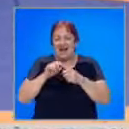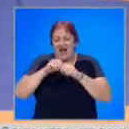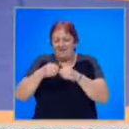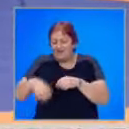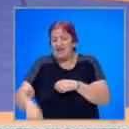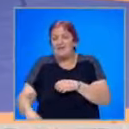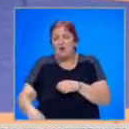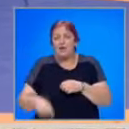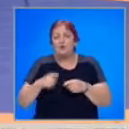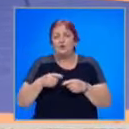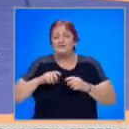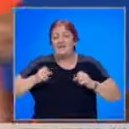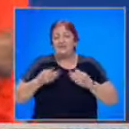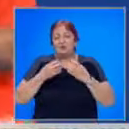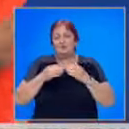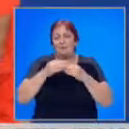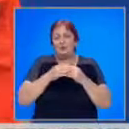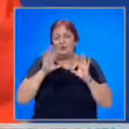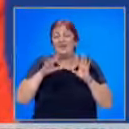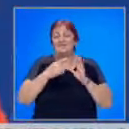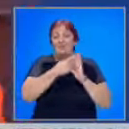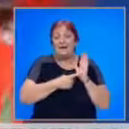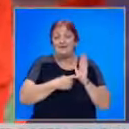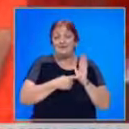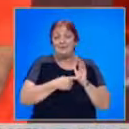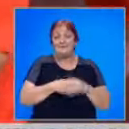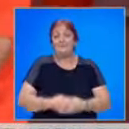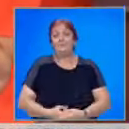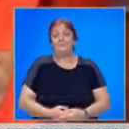връзки на коляното и се възстановяваше близо 9 месеца.